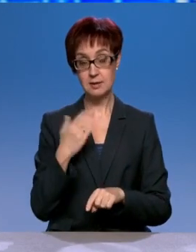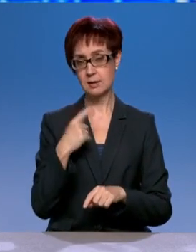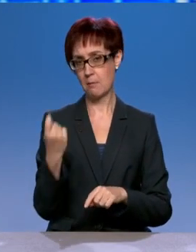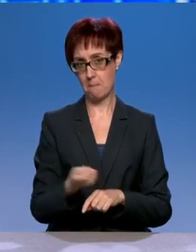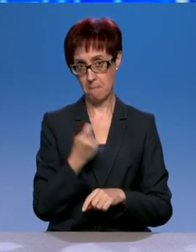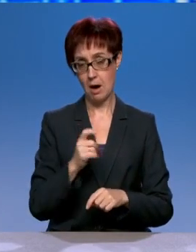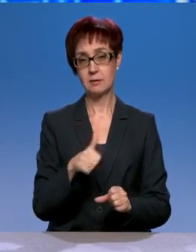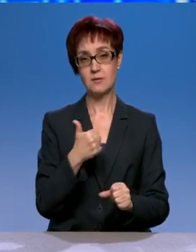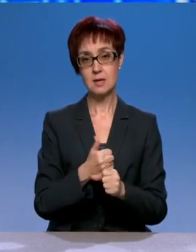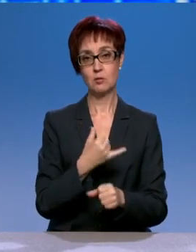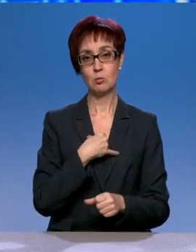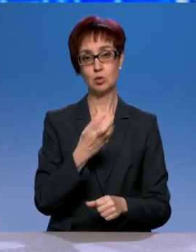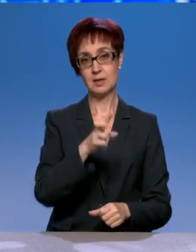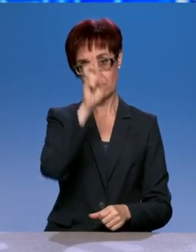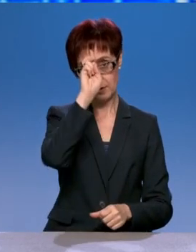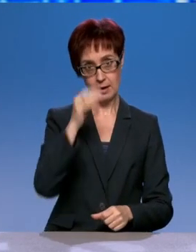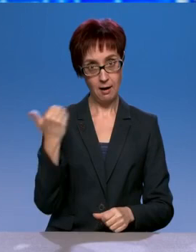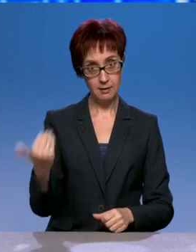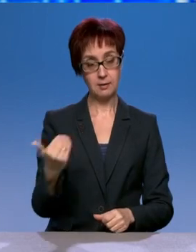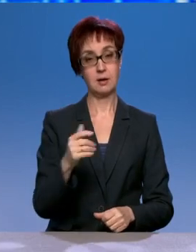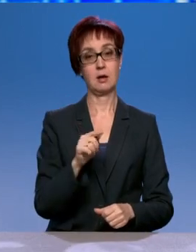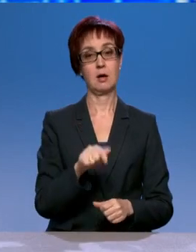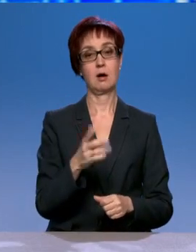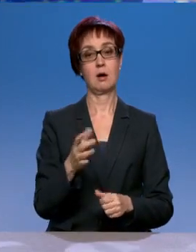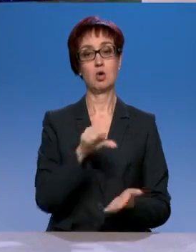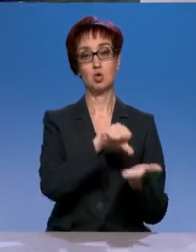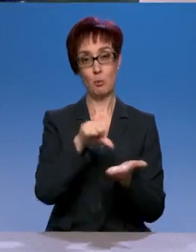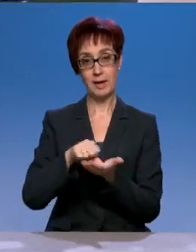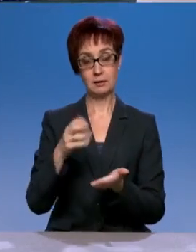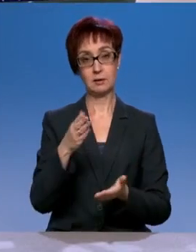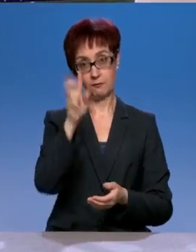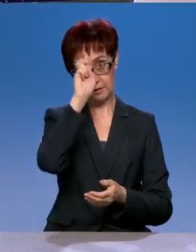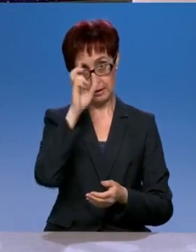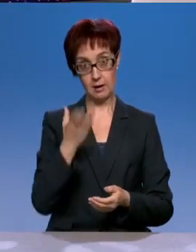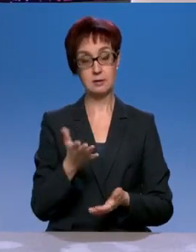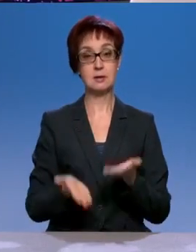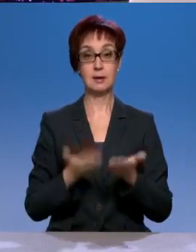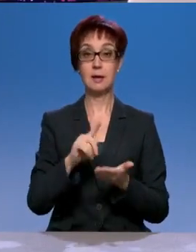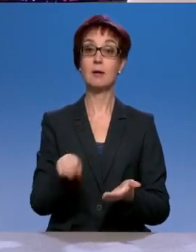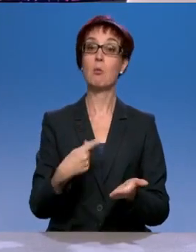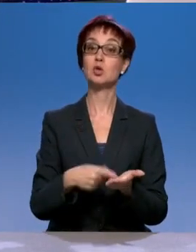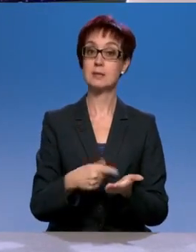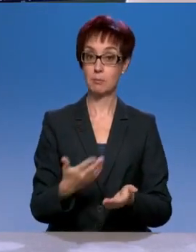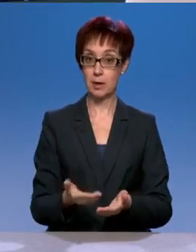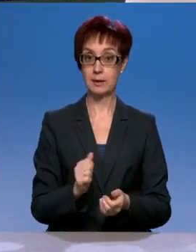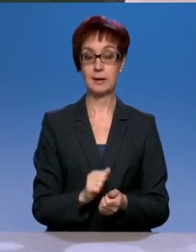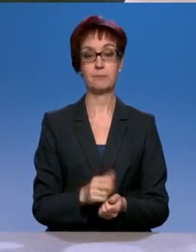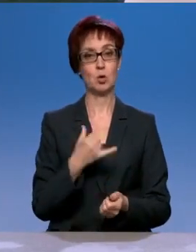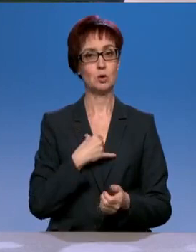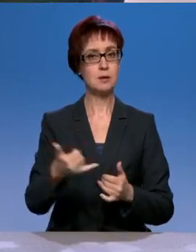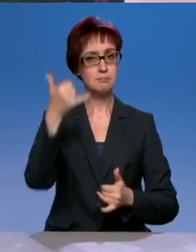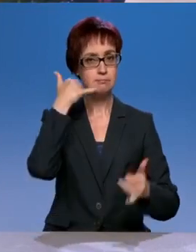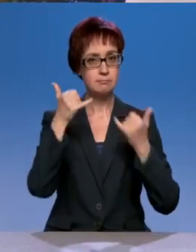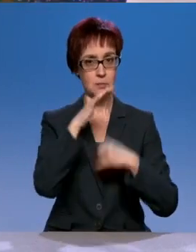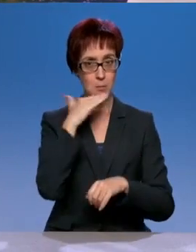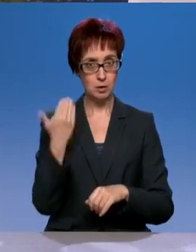субъектов федерации или муниципальные. Еще звонки у нас из разных регионов. Новосибирская область, с нее начнем. Павел, зритель в